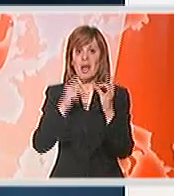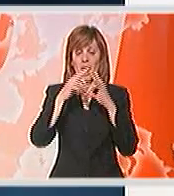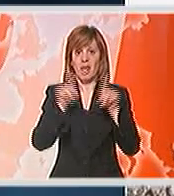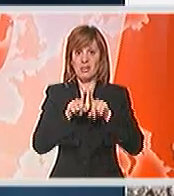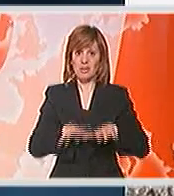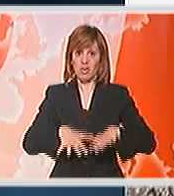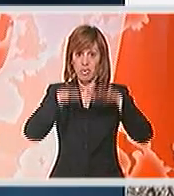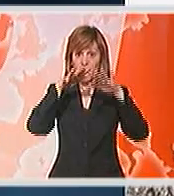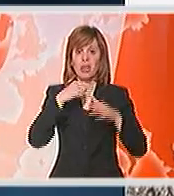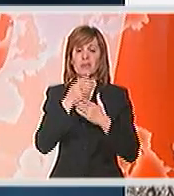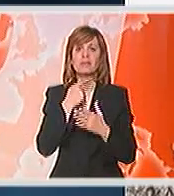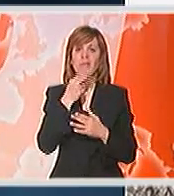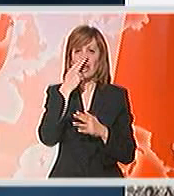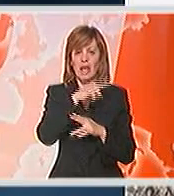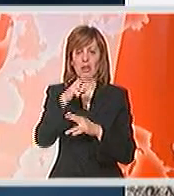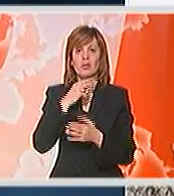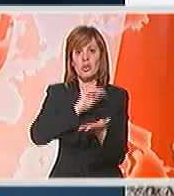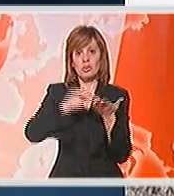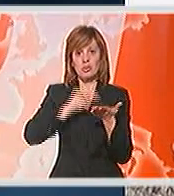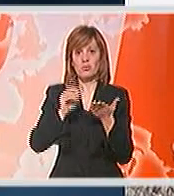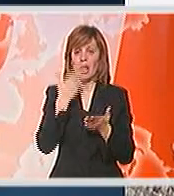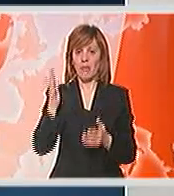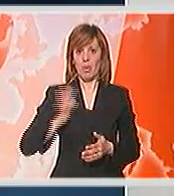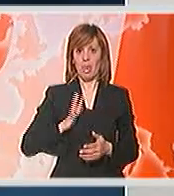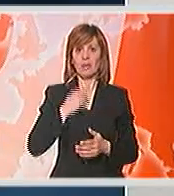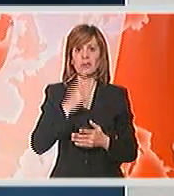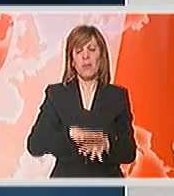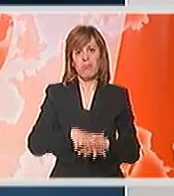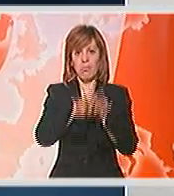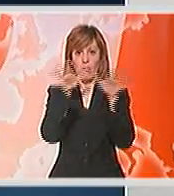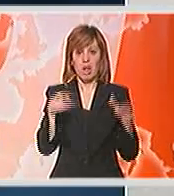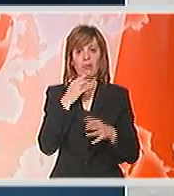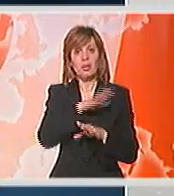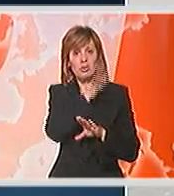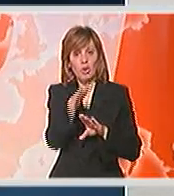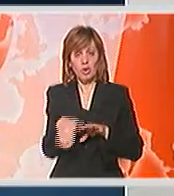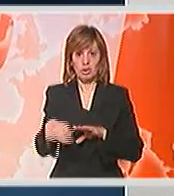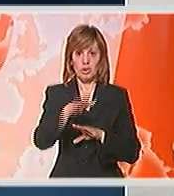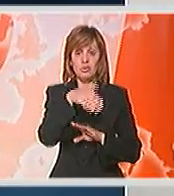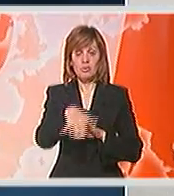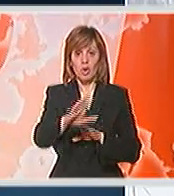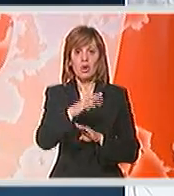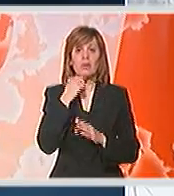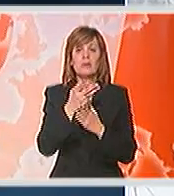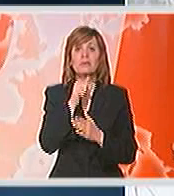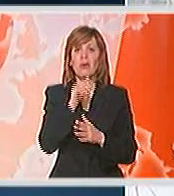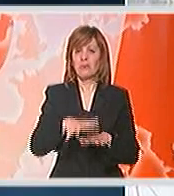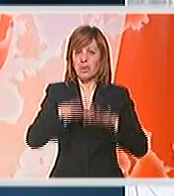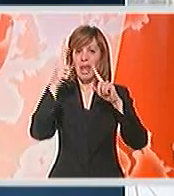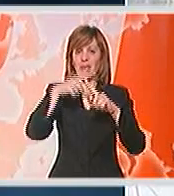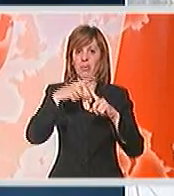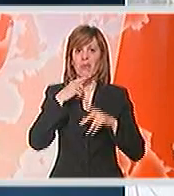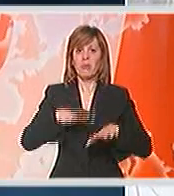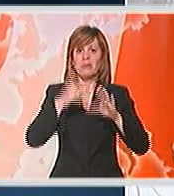porastu, a prema podacima nadležnih službi nema opasnosti od izlivanja reke u donjem toku. U opštini Ubije zbog izlivanja reke Tamnove